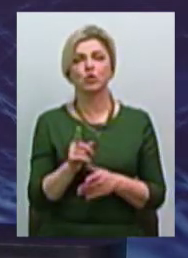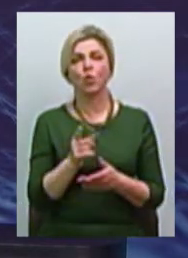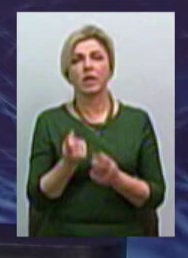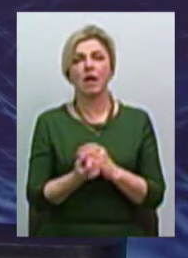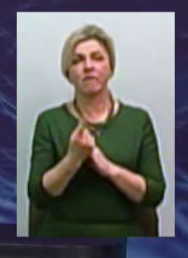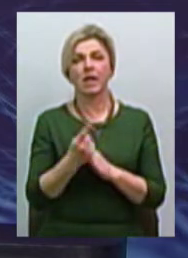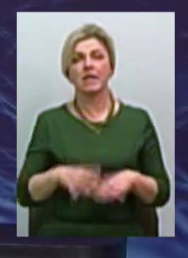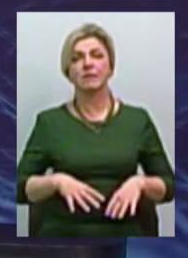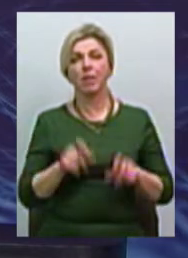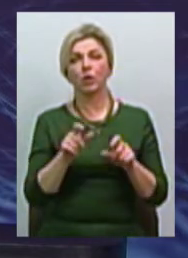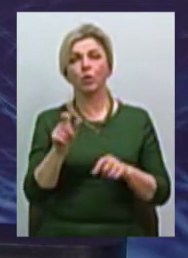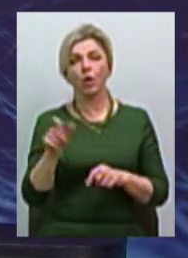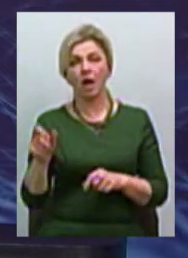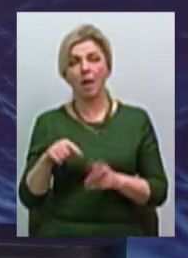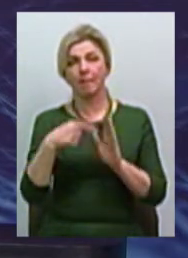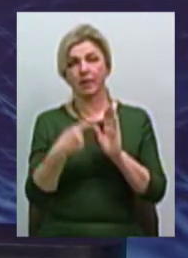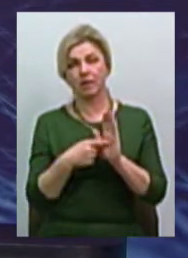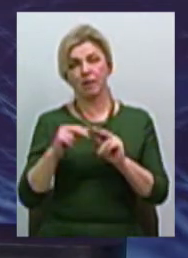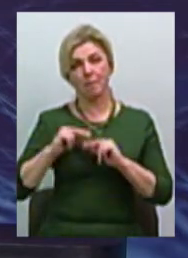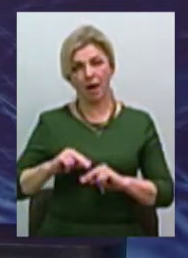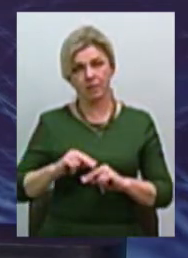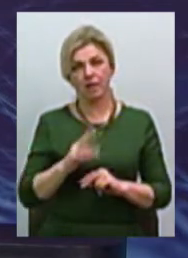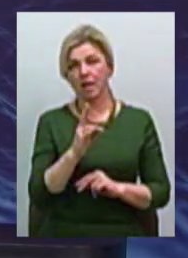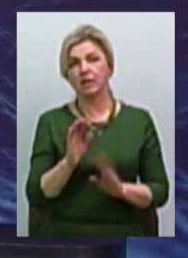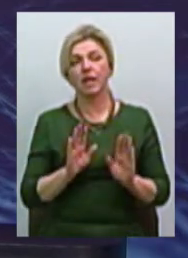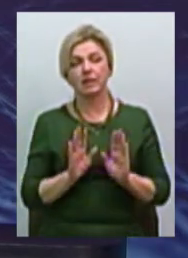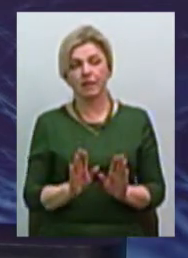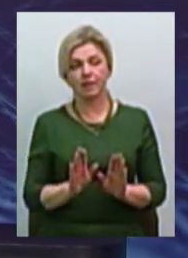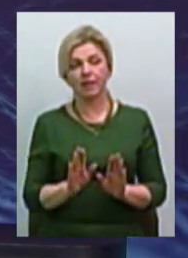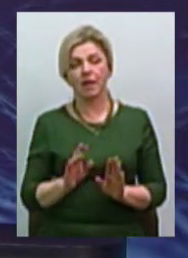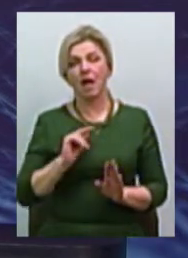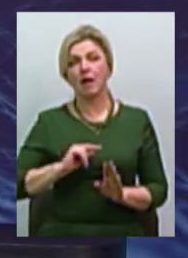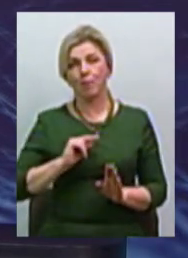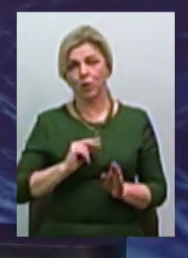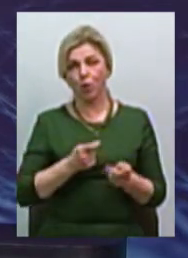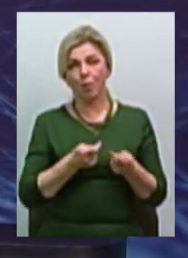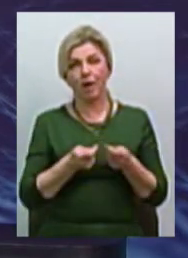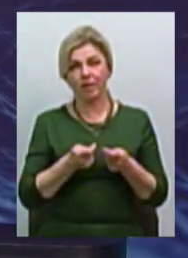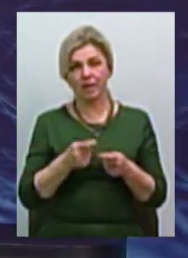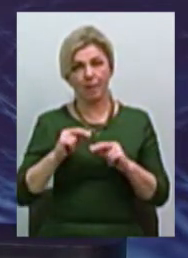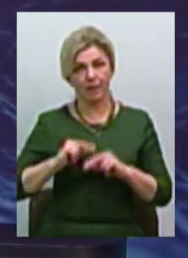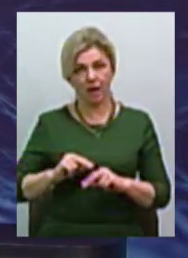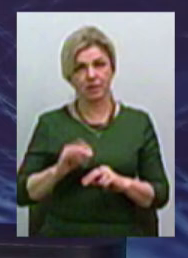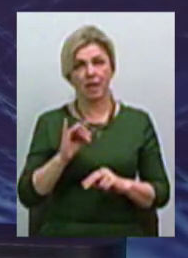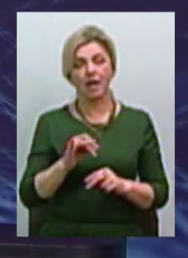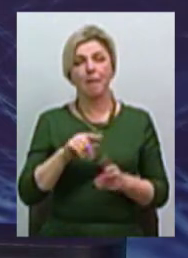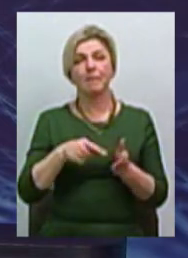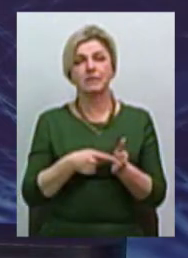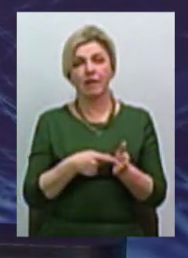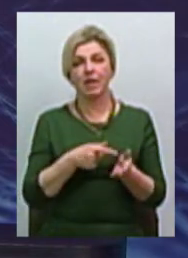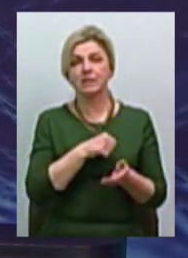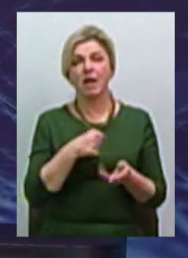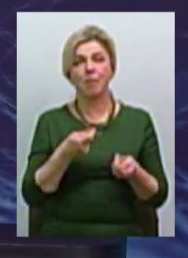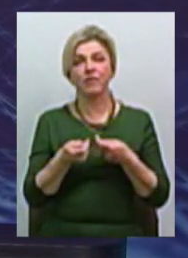інспектора з питань праці, не тільки представники управління праці, а й місцевого самоврядування.